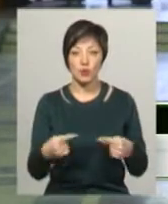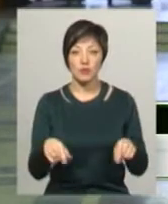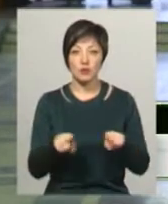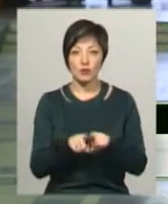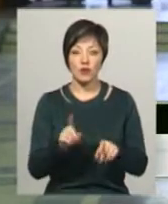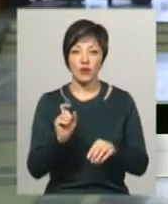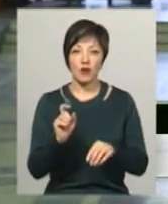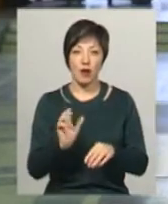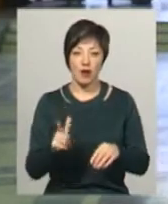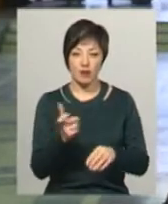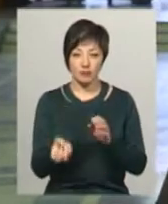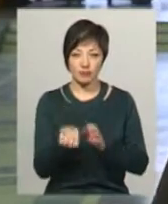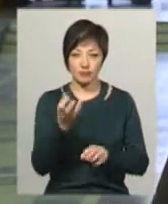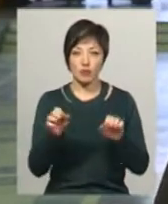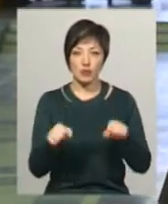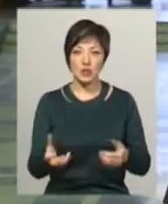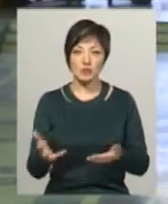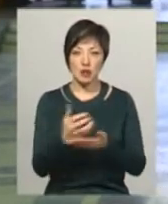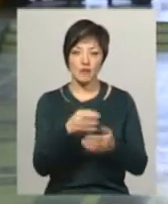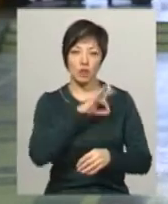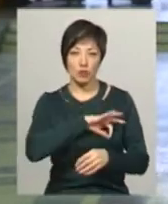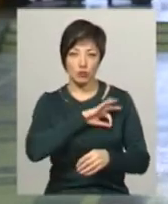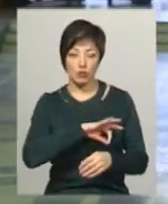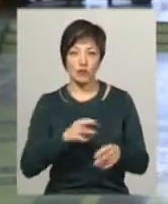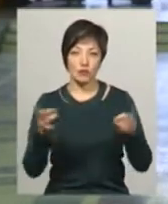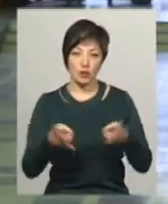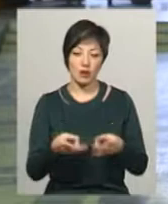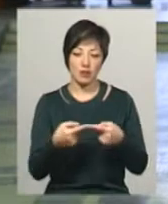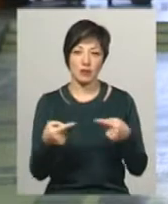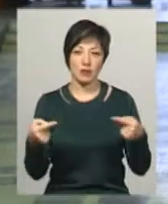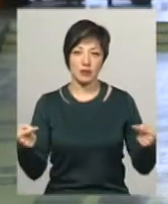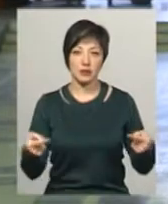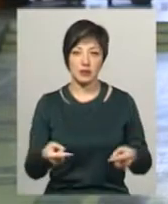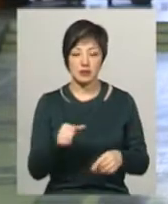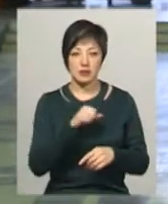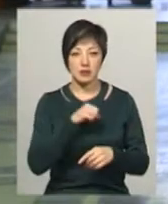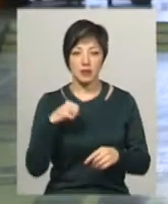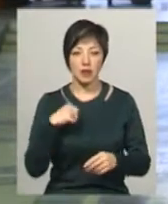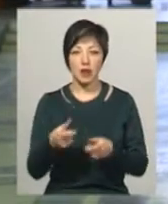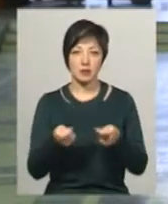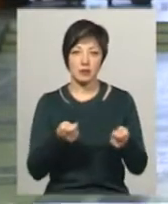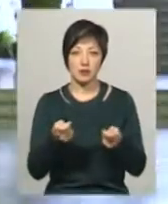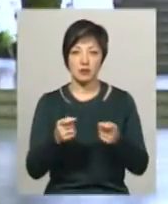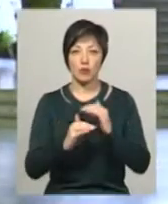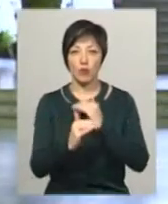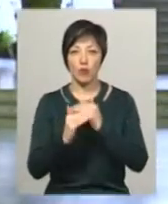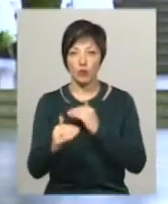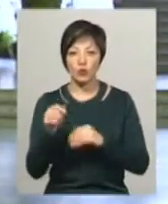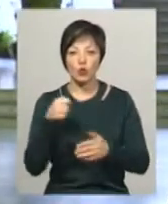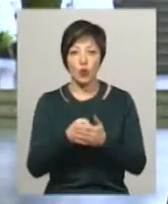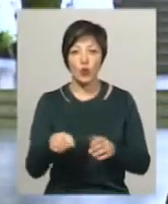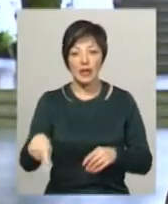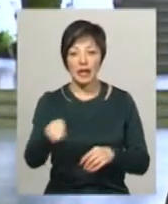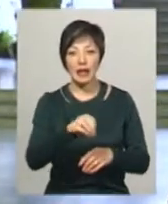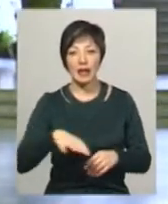будуть викидатися. Інша справа, що їх можна збирати і використовувати навіть на потреби самих адміністрацій полігону, до тих європейських